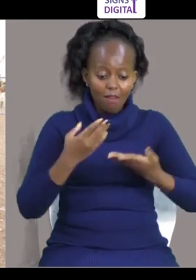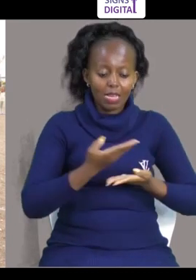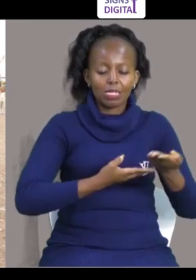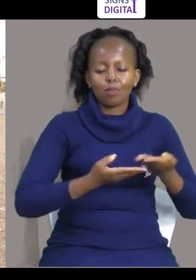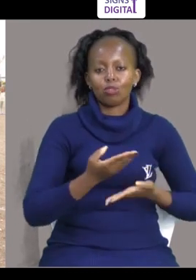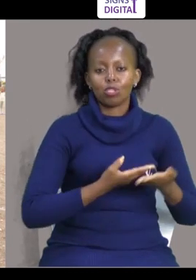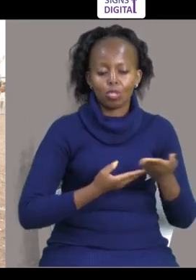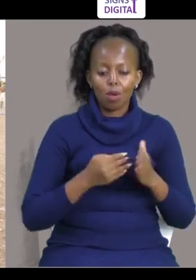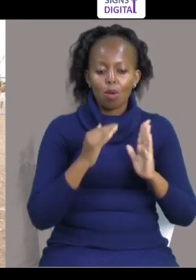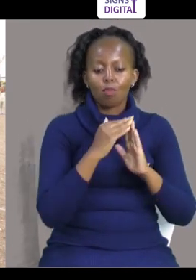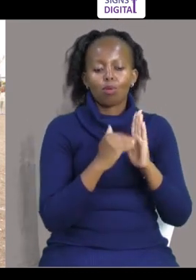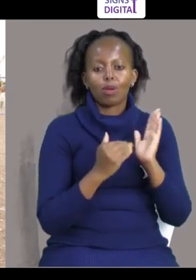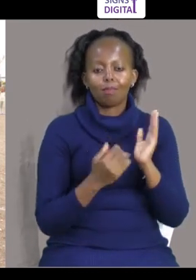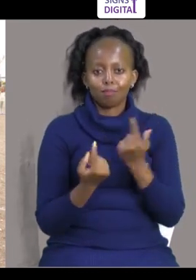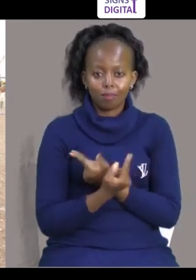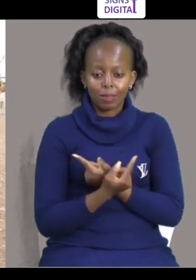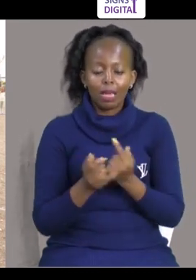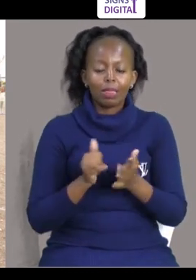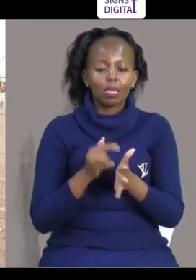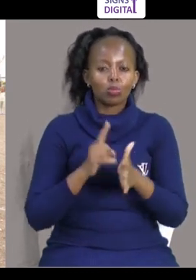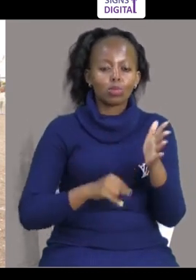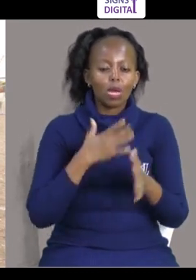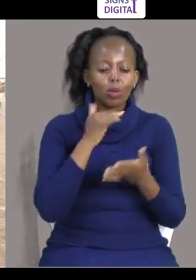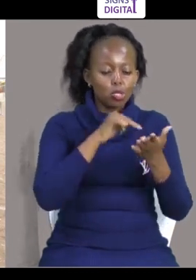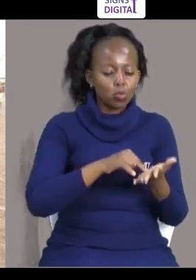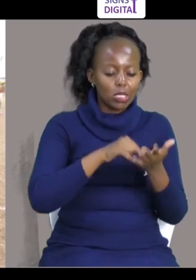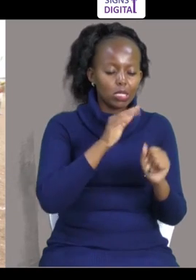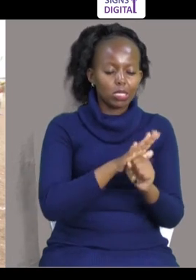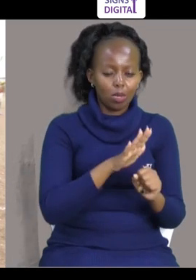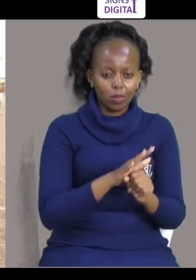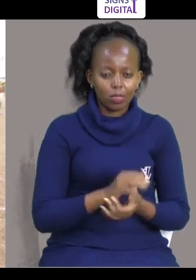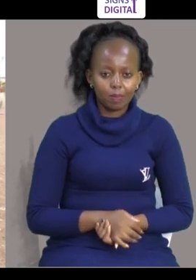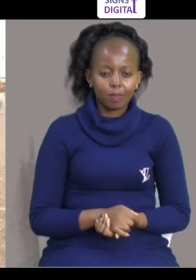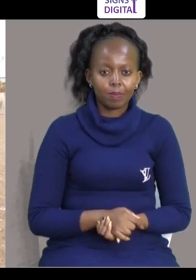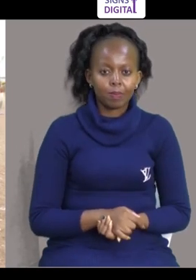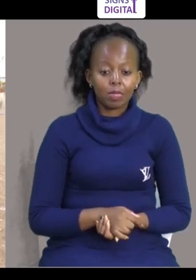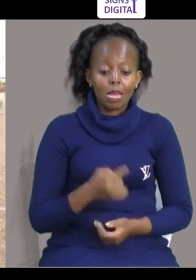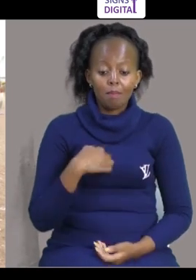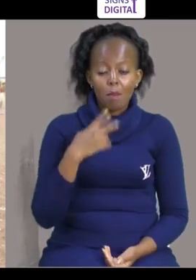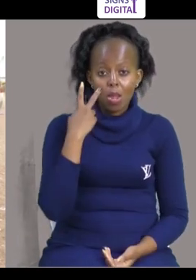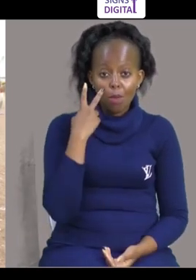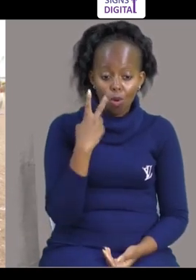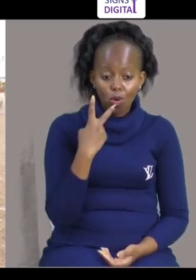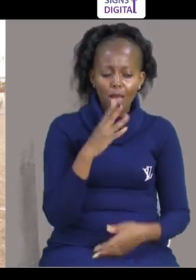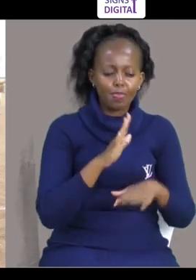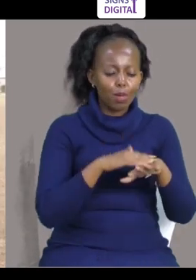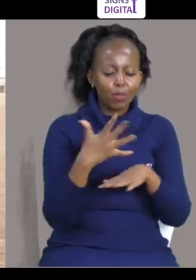Na kuna entrepreneurship programs Hiyo diyo nataka mihimisa kabisa